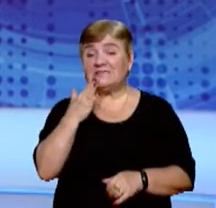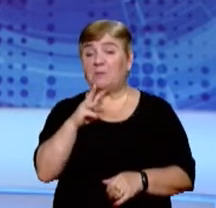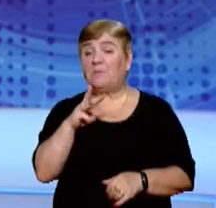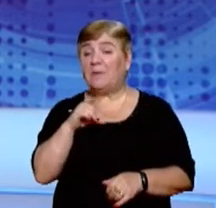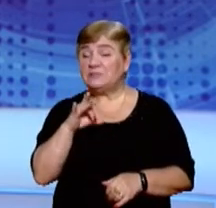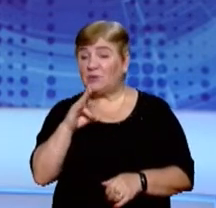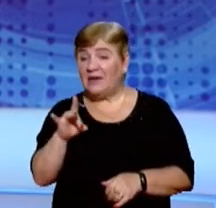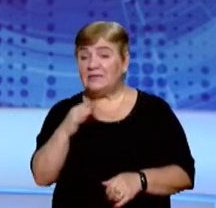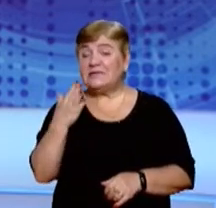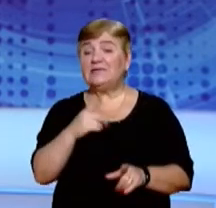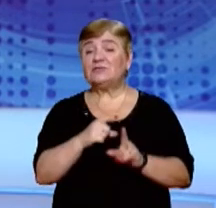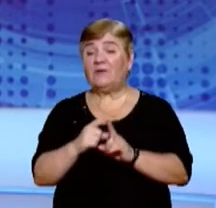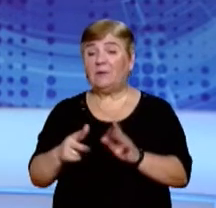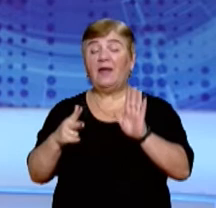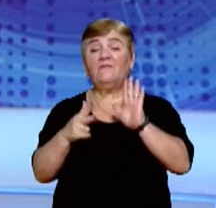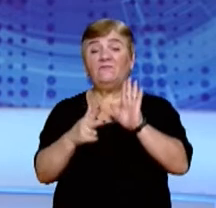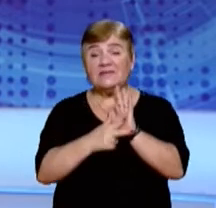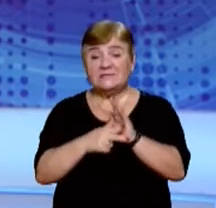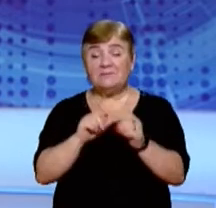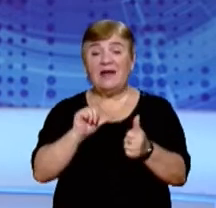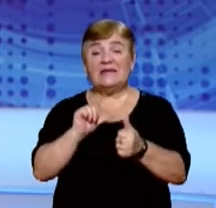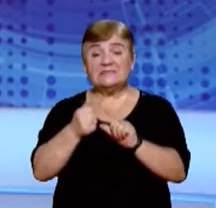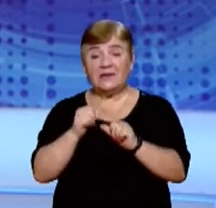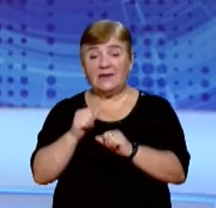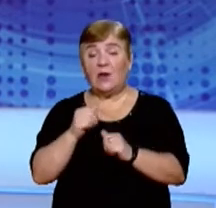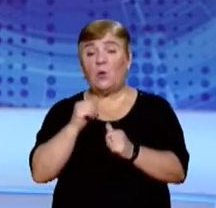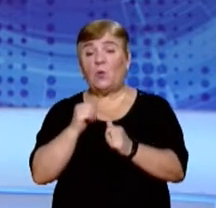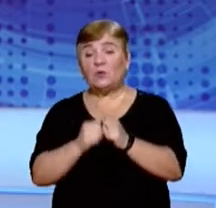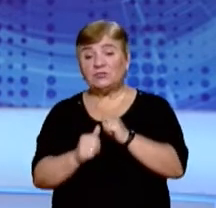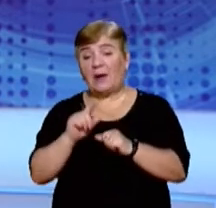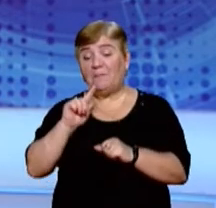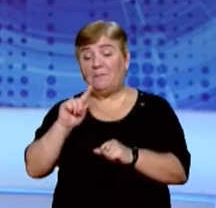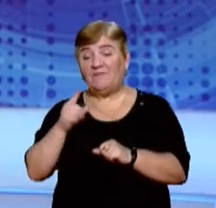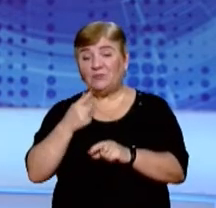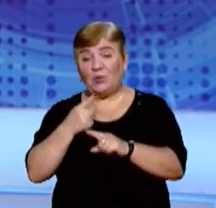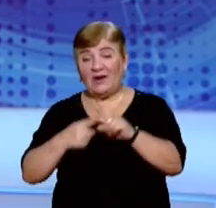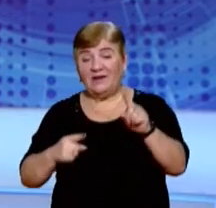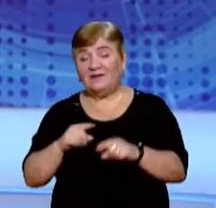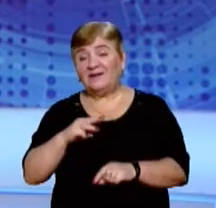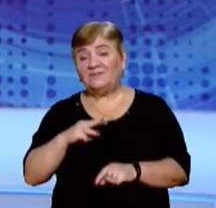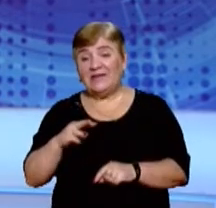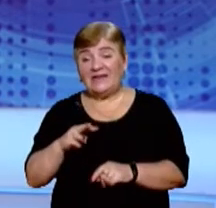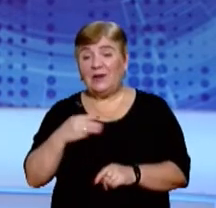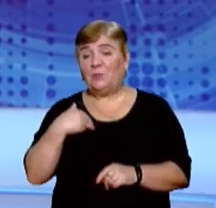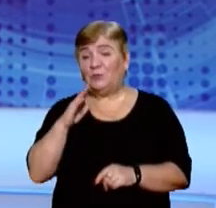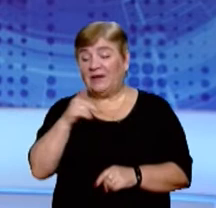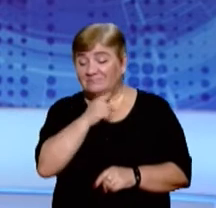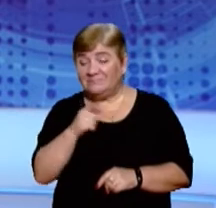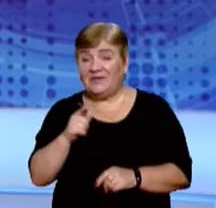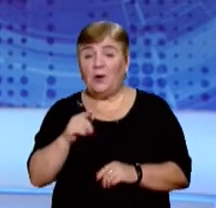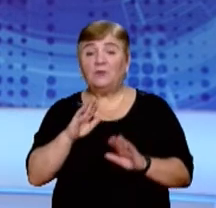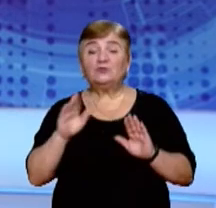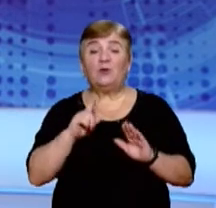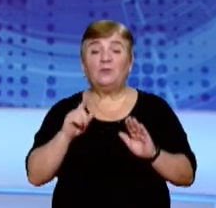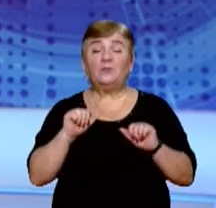Мазур. За її словами, готують вісім серій, кожна з яких триватиме півтори хвилини. Що саме можна буде дізнатися з цих мультфільмів